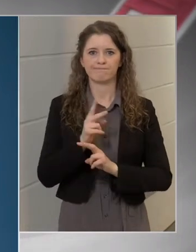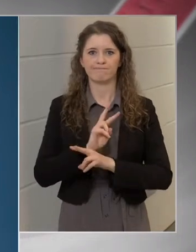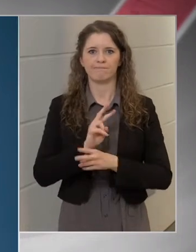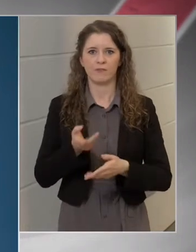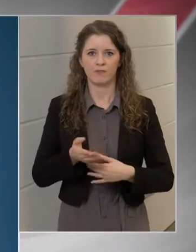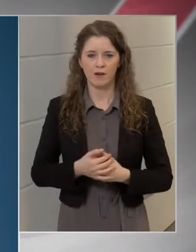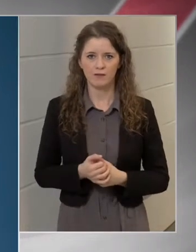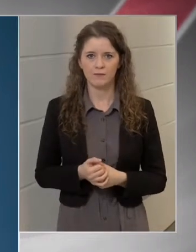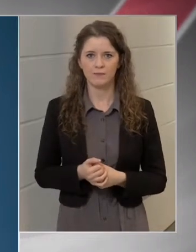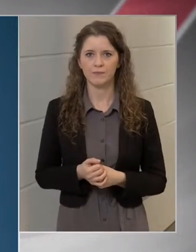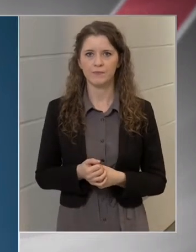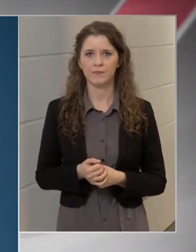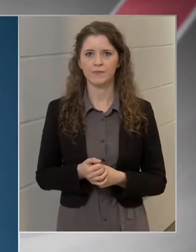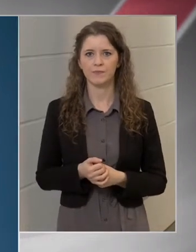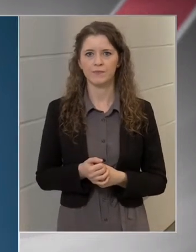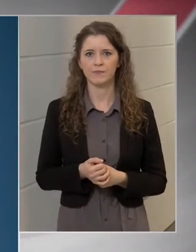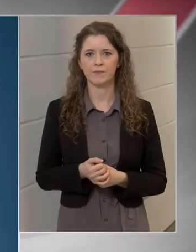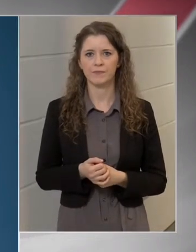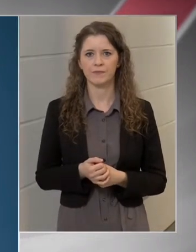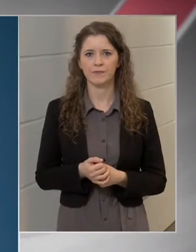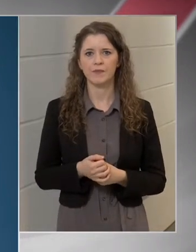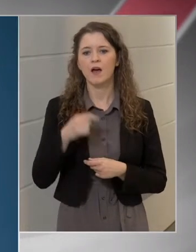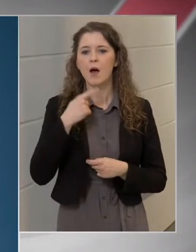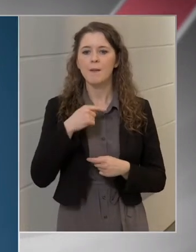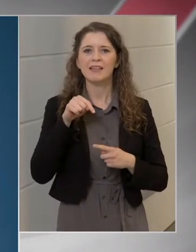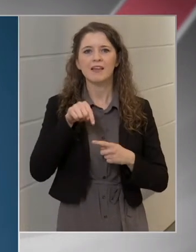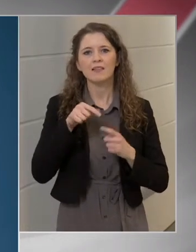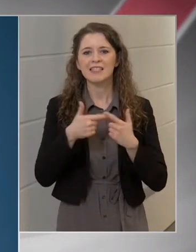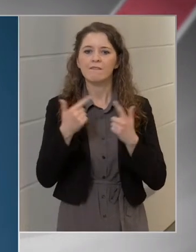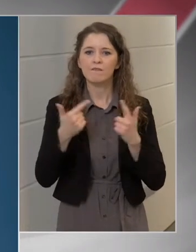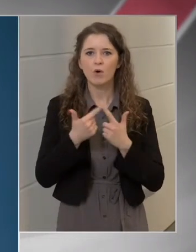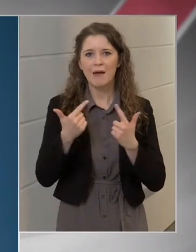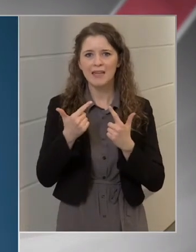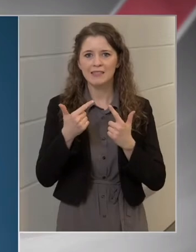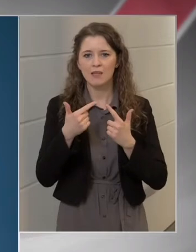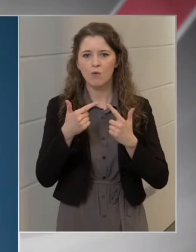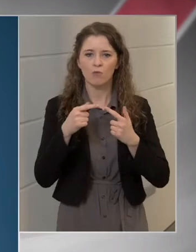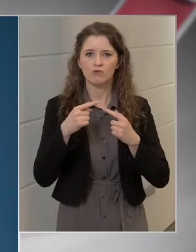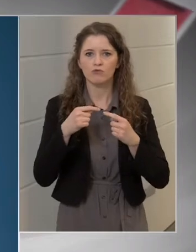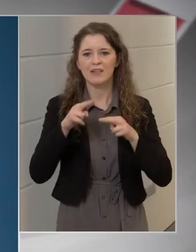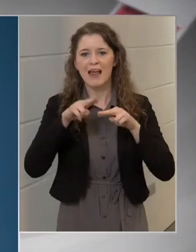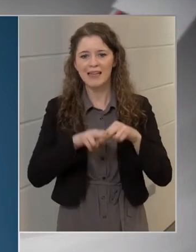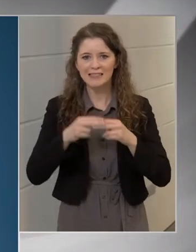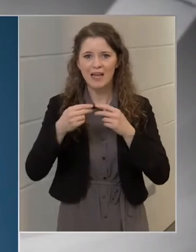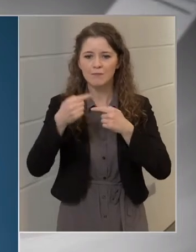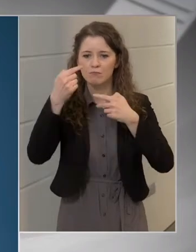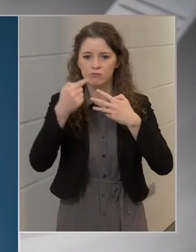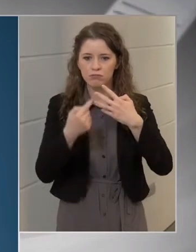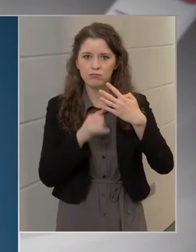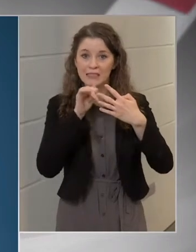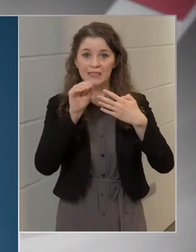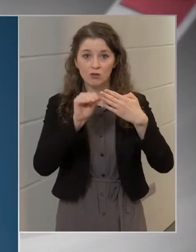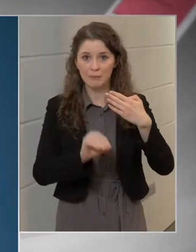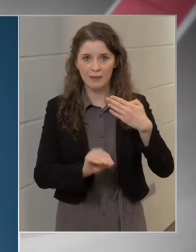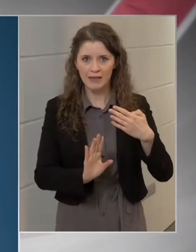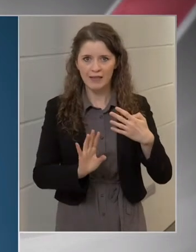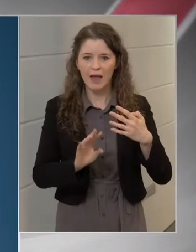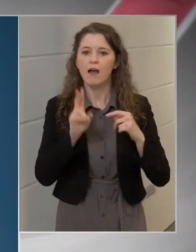ebben az információs tárban még nem került rögzítésre, az